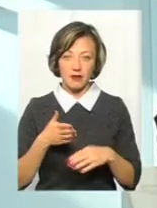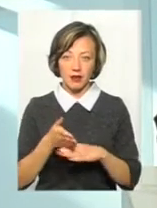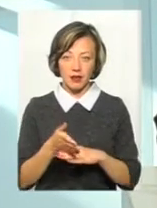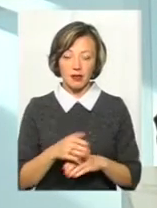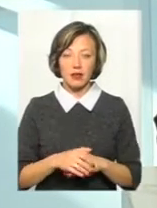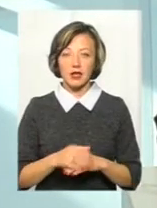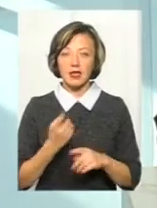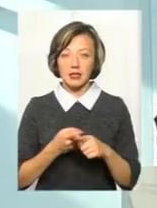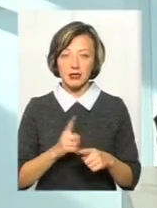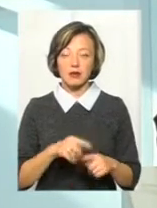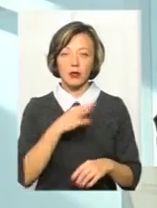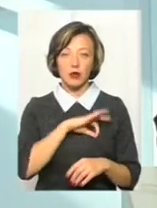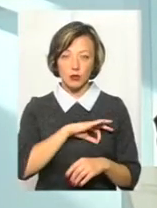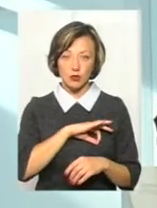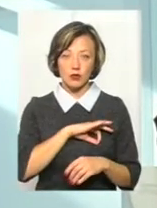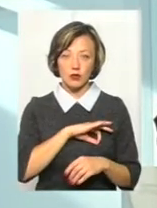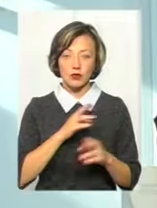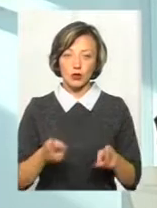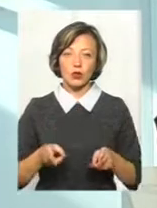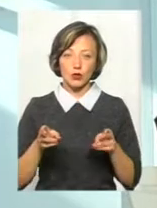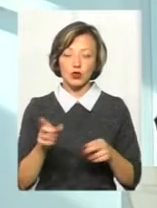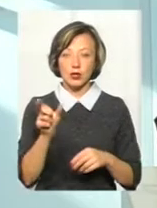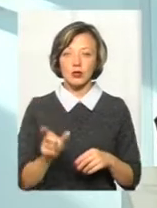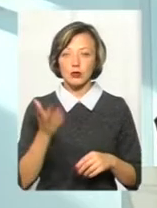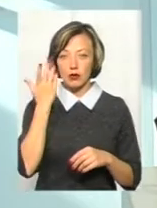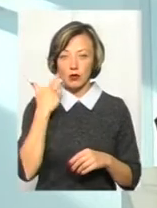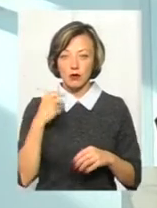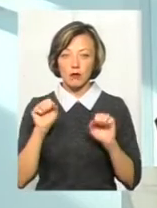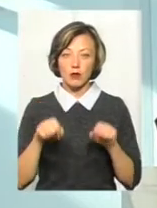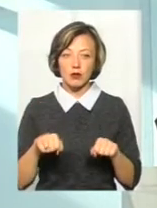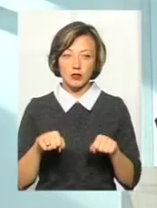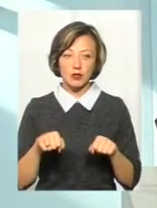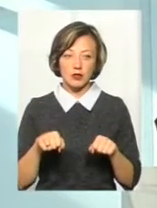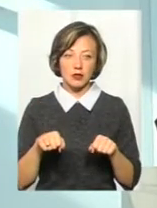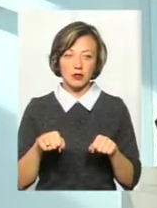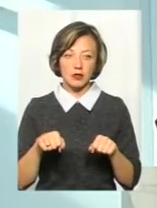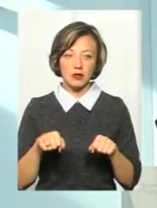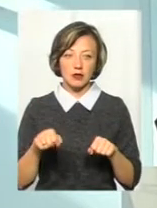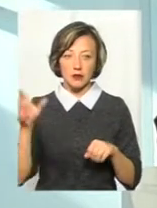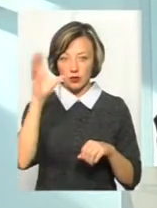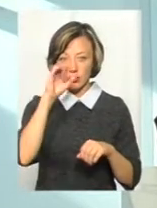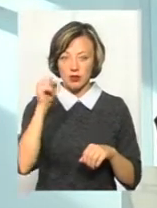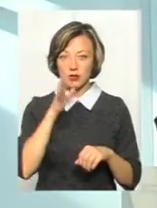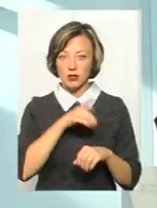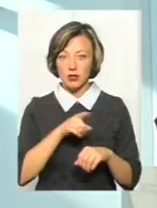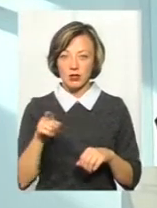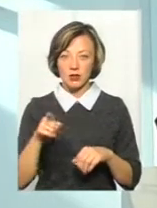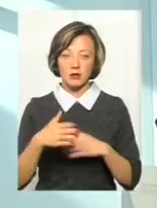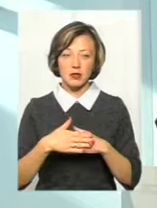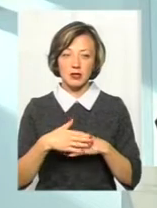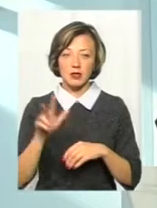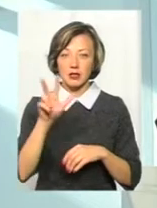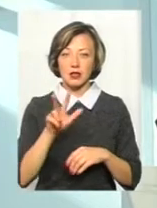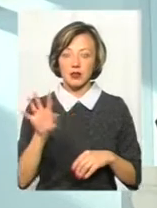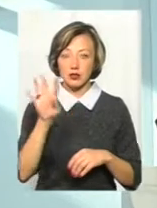І цим користується злочинець, коли може вийти серед нічний час, і близько десь третя